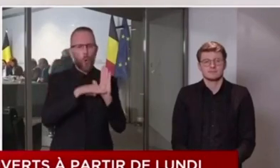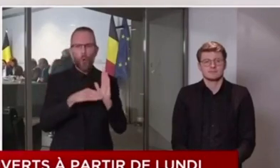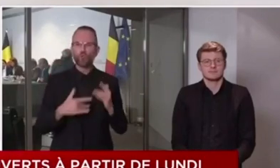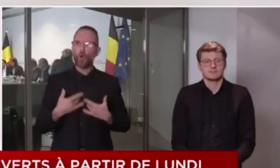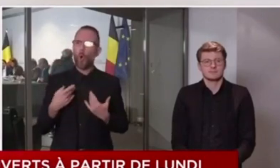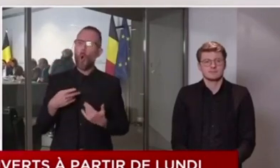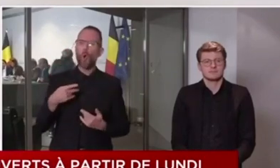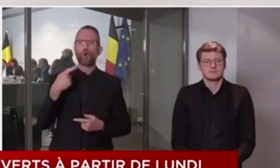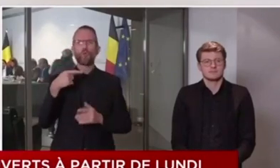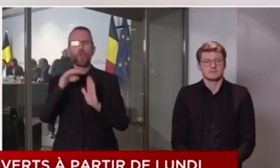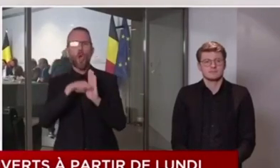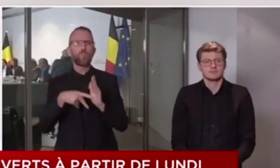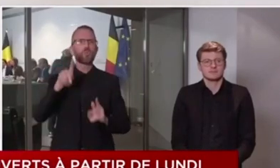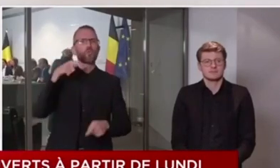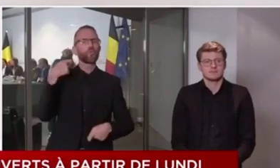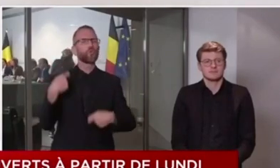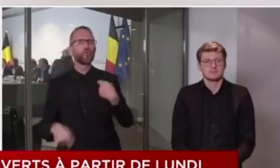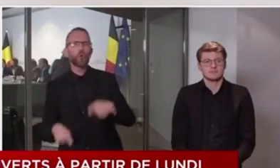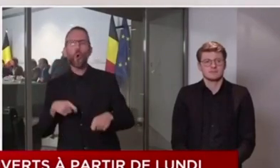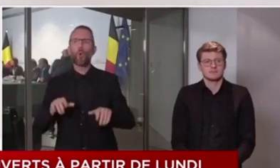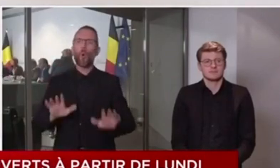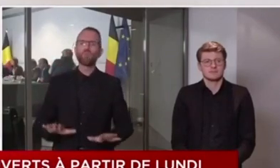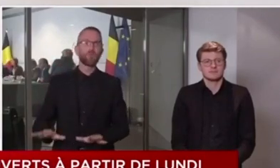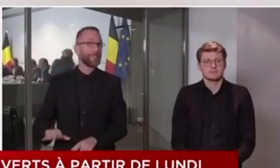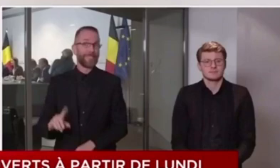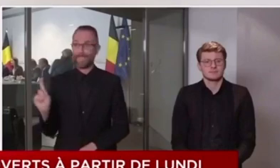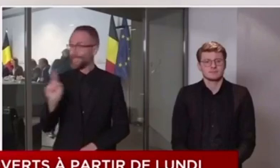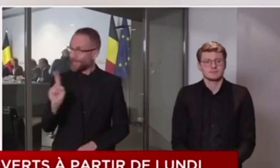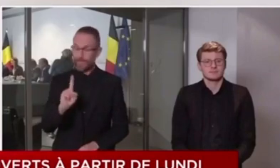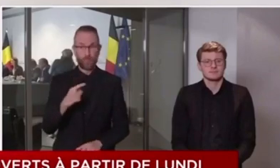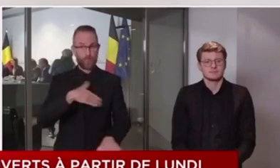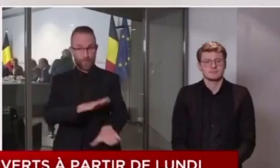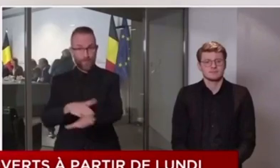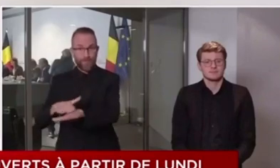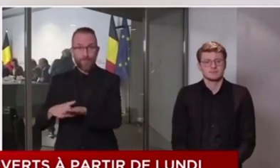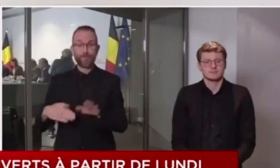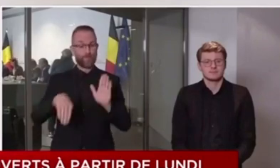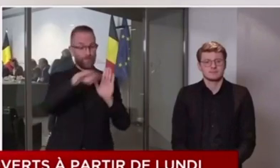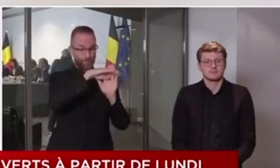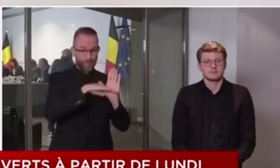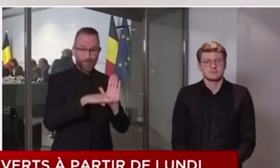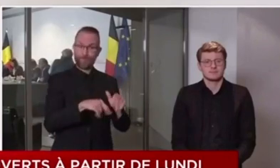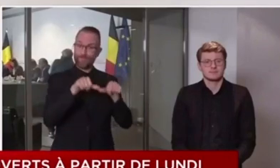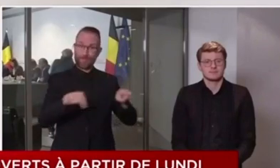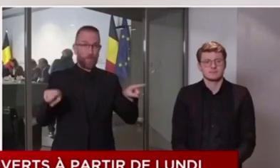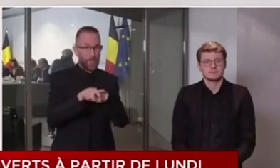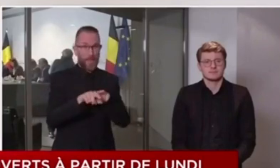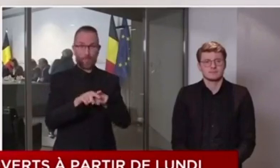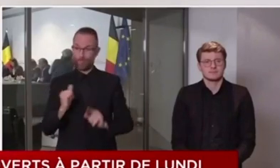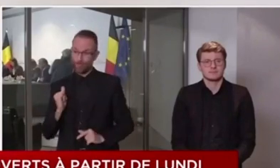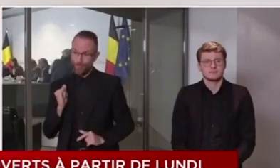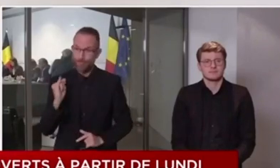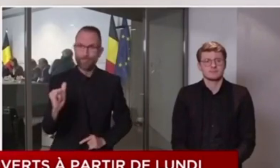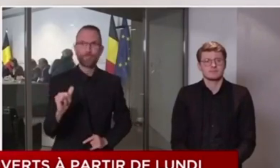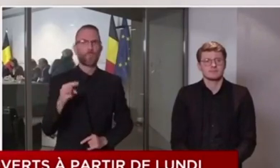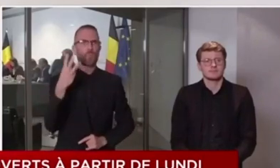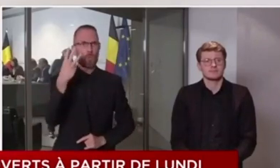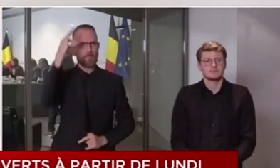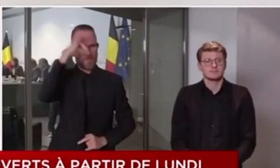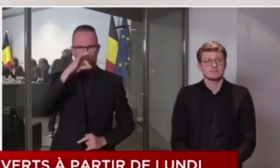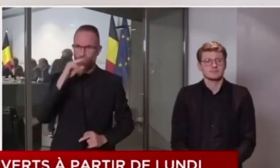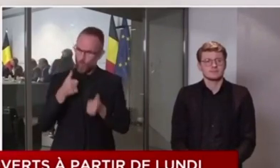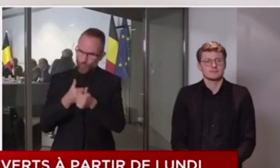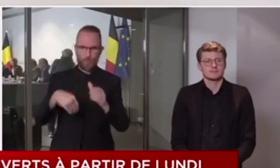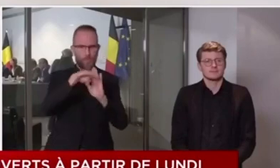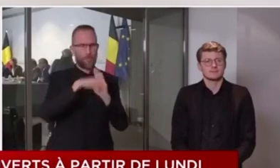Celles-ci restent inchangées jusqu'au 3 mai et doivent être impérativement respectées. Nous ne sommes pas encore